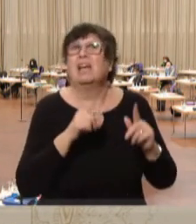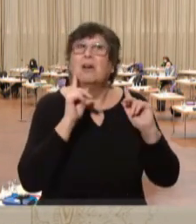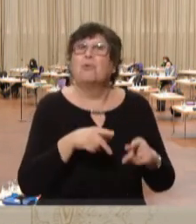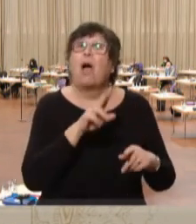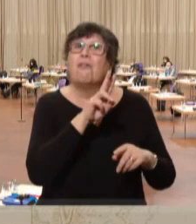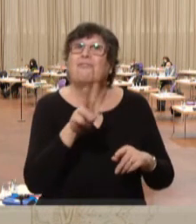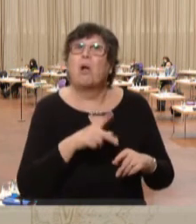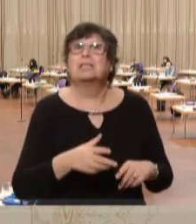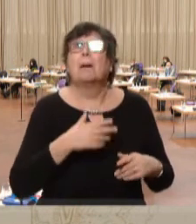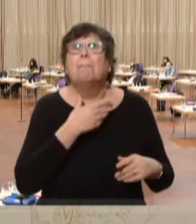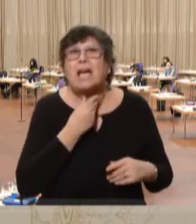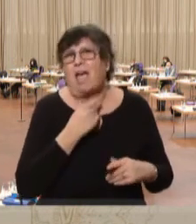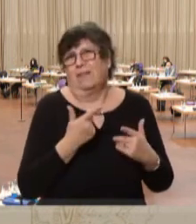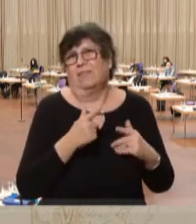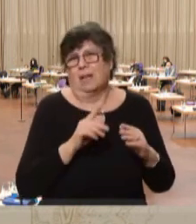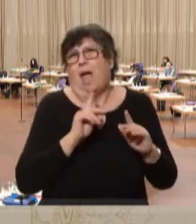Volksbegehren.